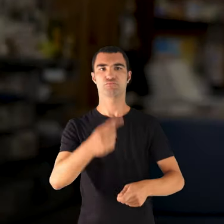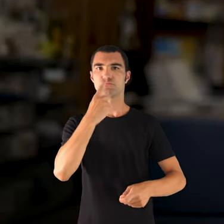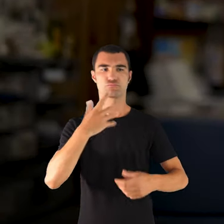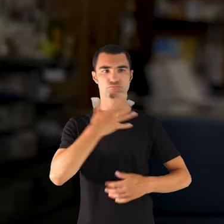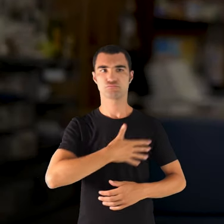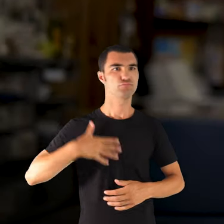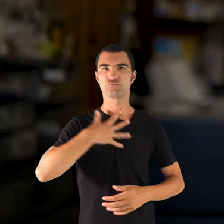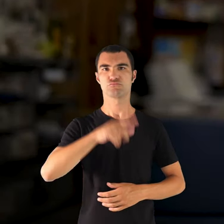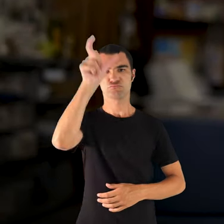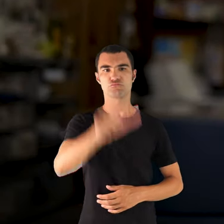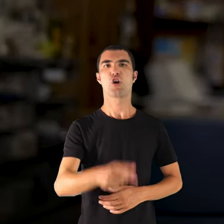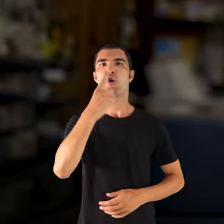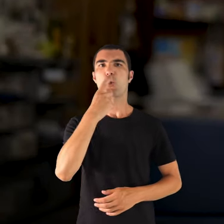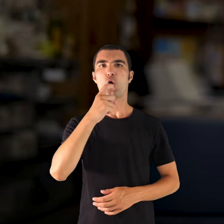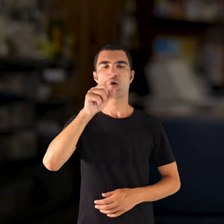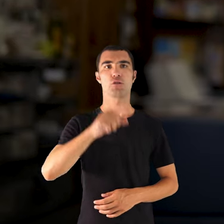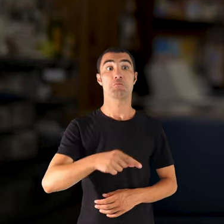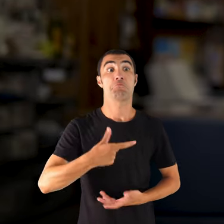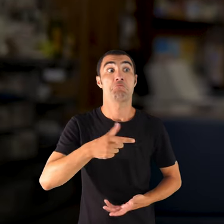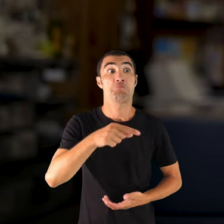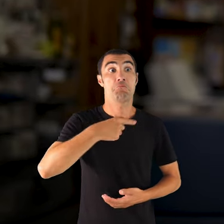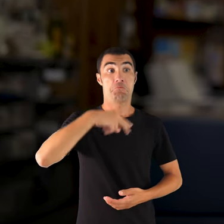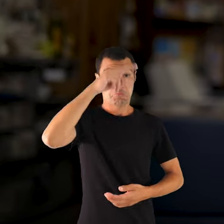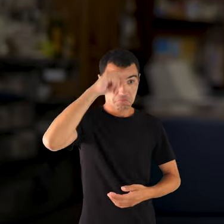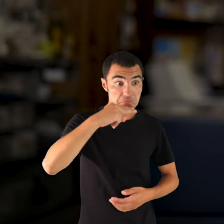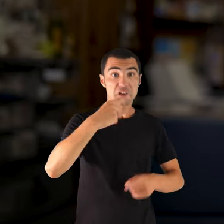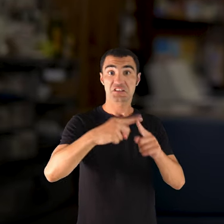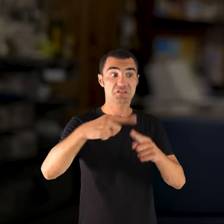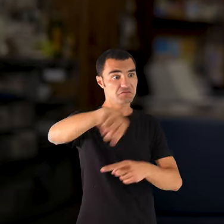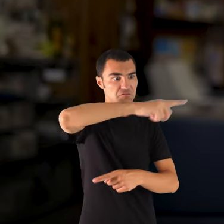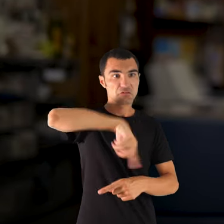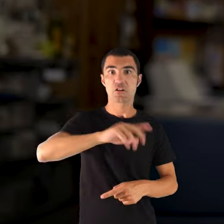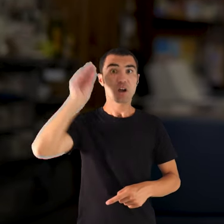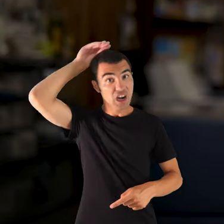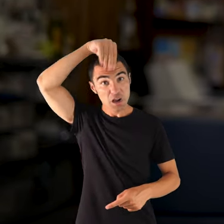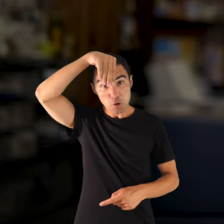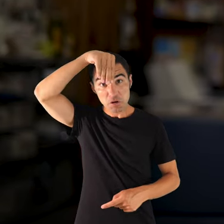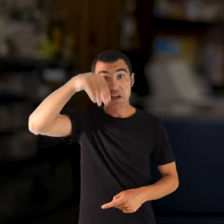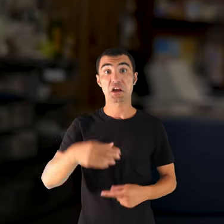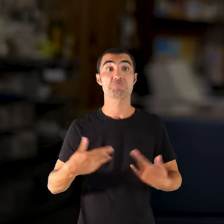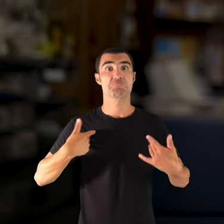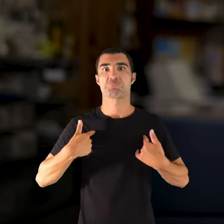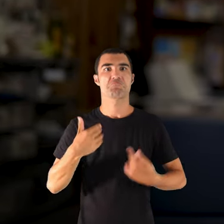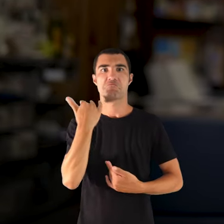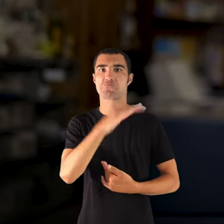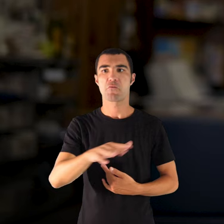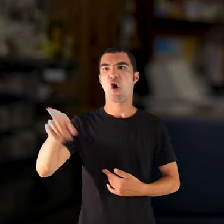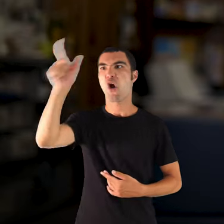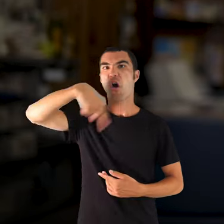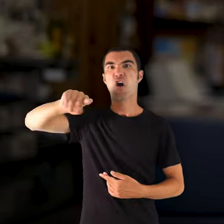germans. Jo no sé si va ser per republicans, si va ser que les betes de Sòria